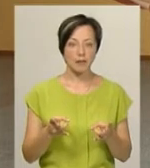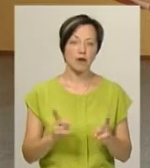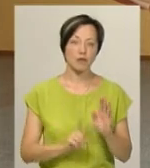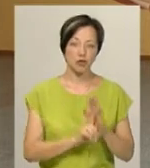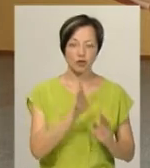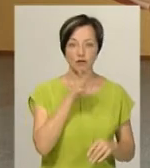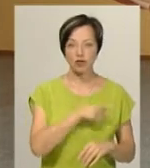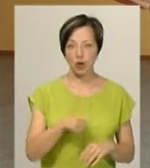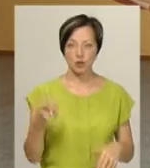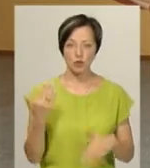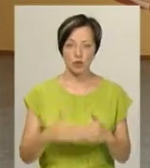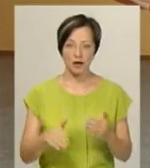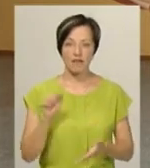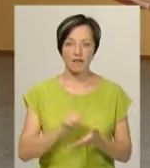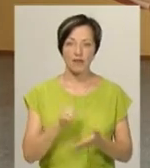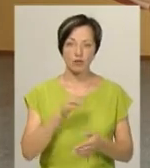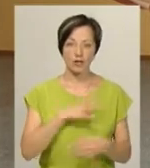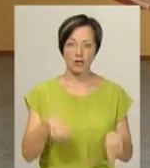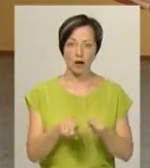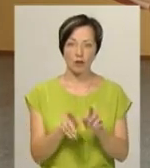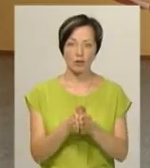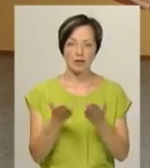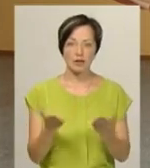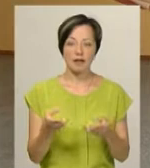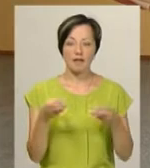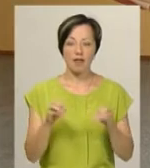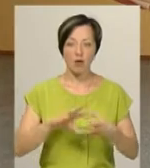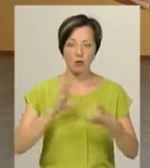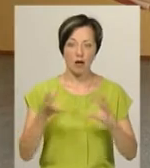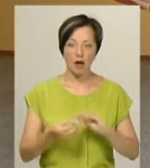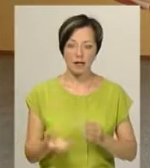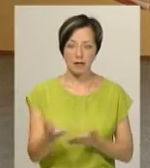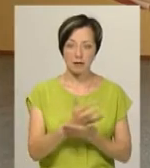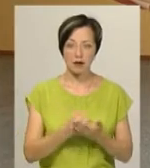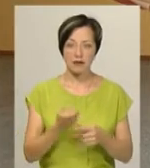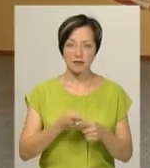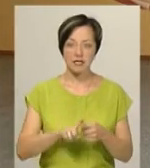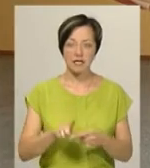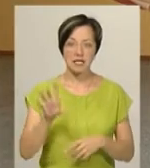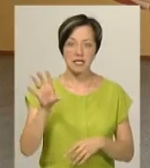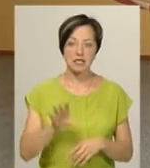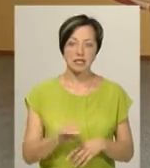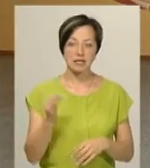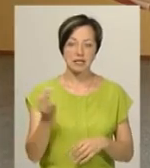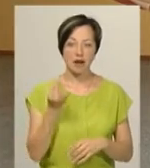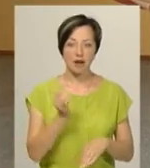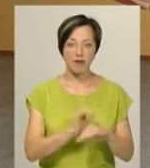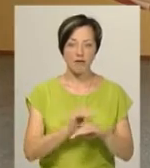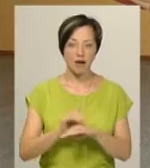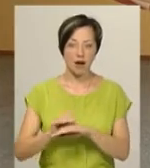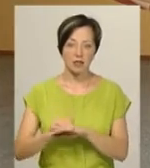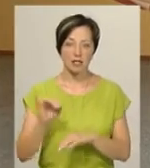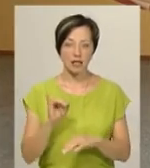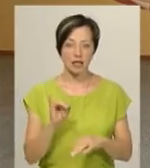час вже, видати було таку працю, де узагальнити, зібрати всі ці цікаві факти